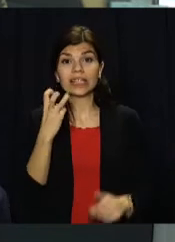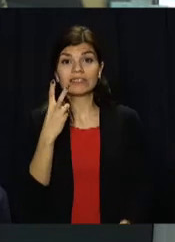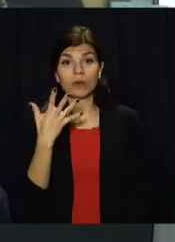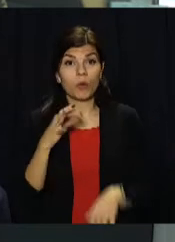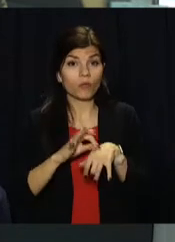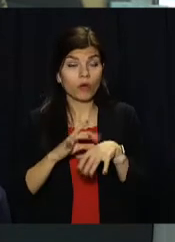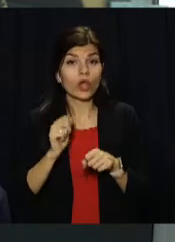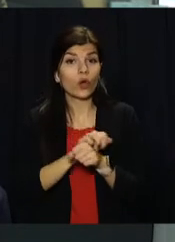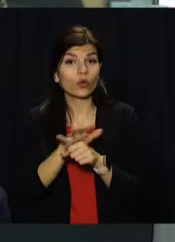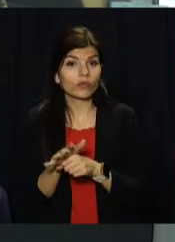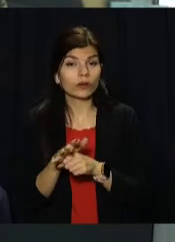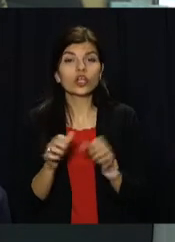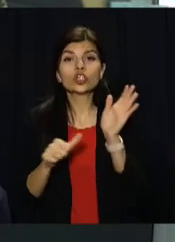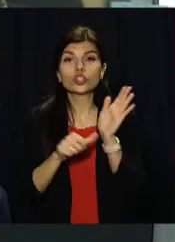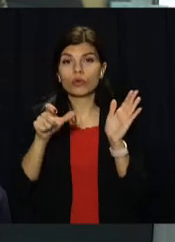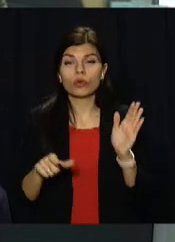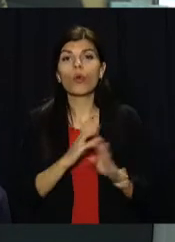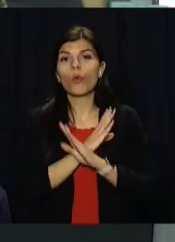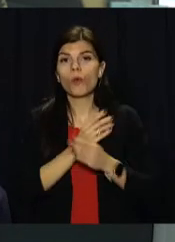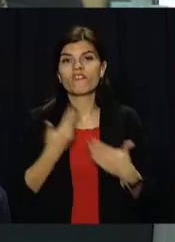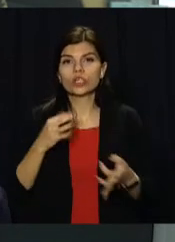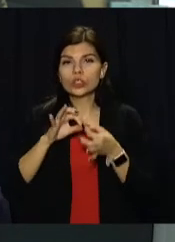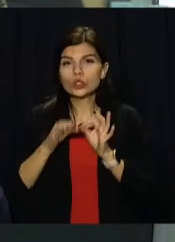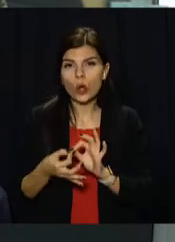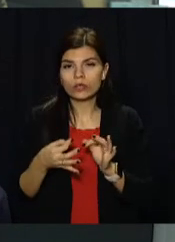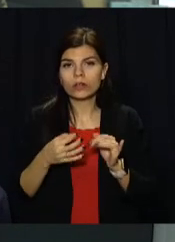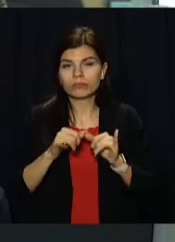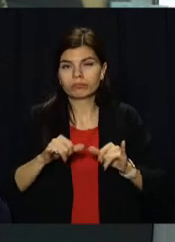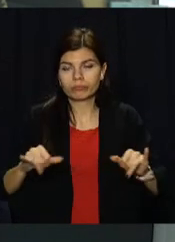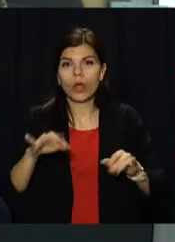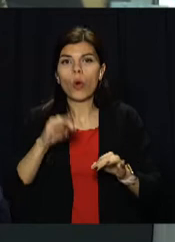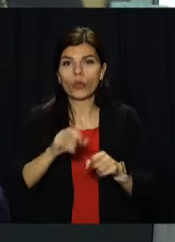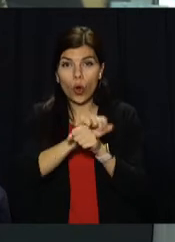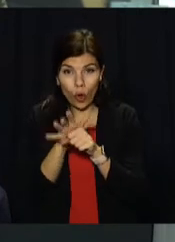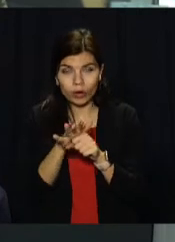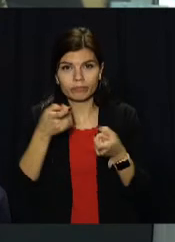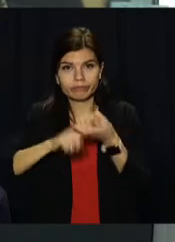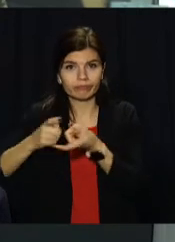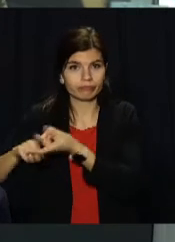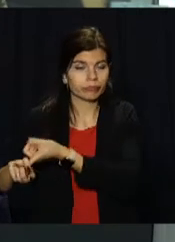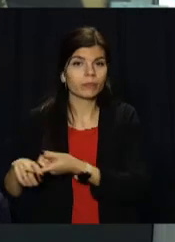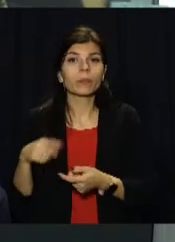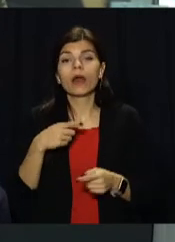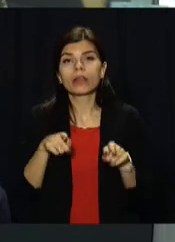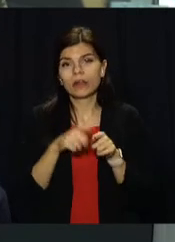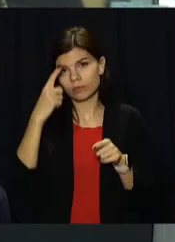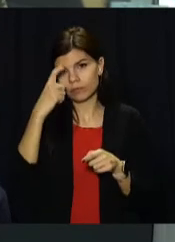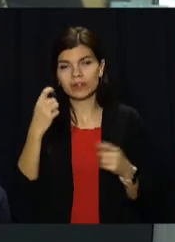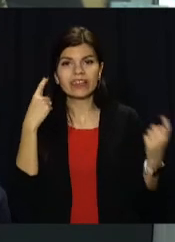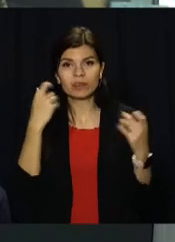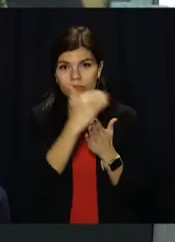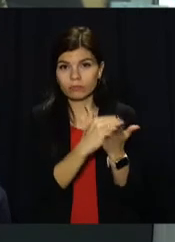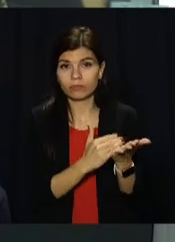хворих на ковід. Шестеро людей померли від оскладнень, які спричинила недуга. Такі дані надають у департаменті охорони здоров'я